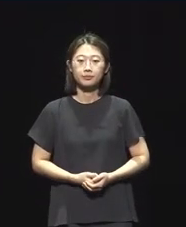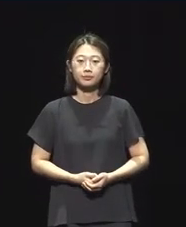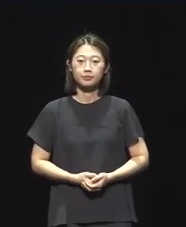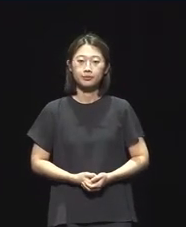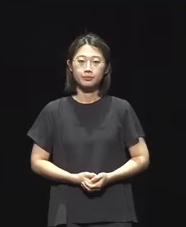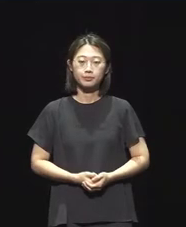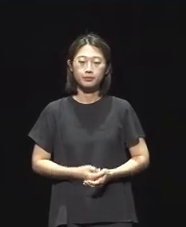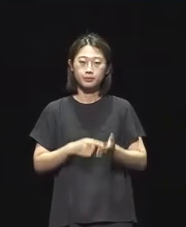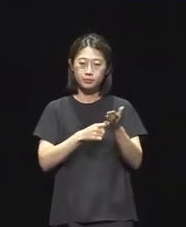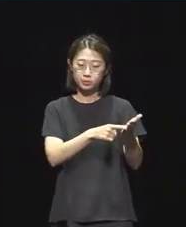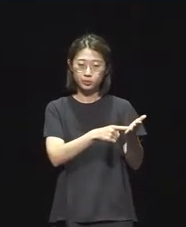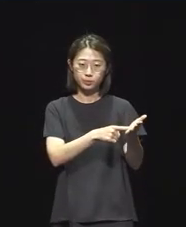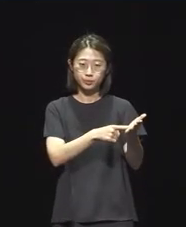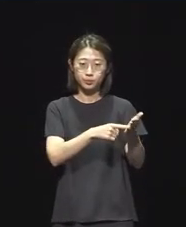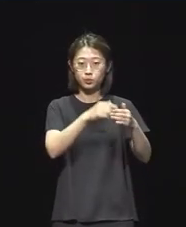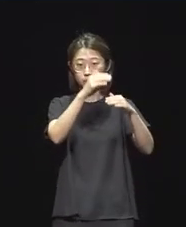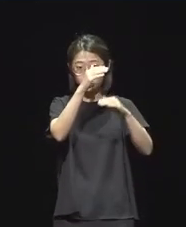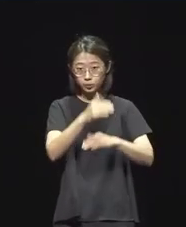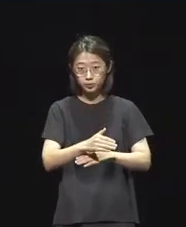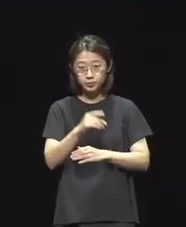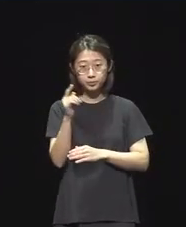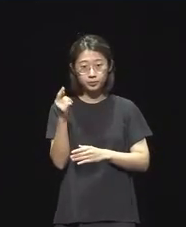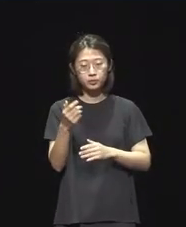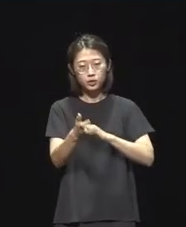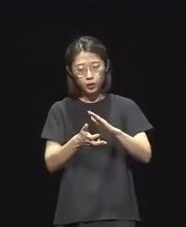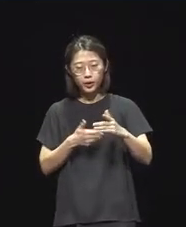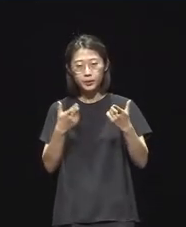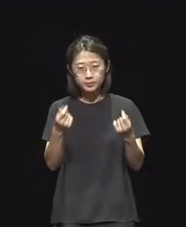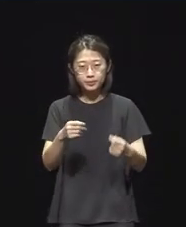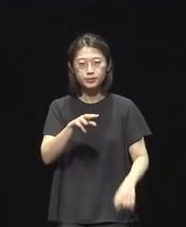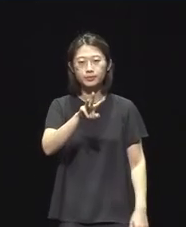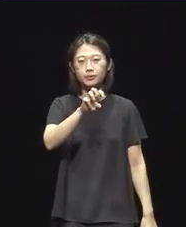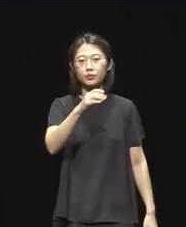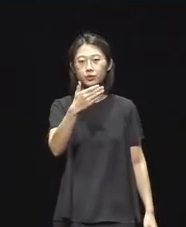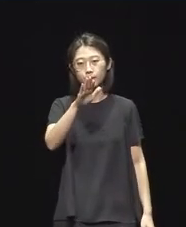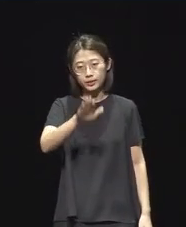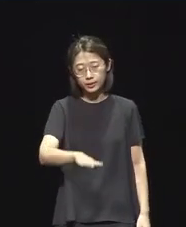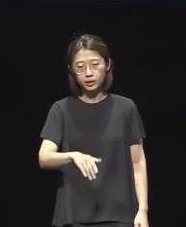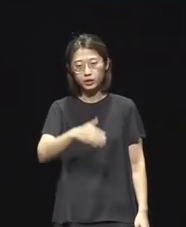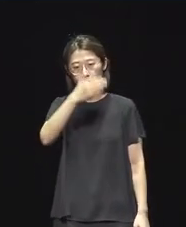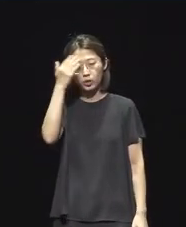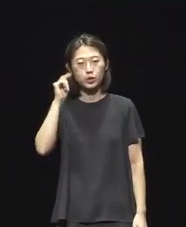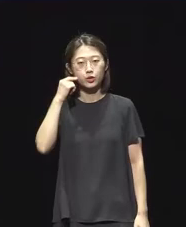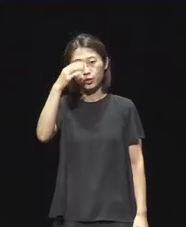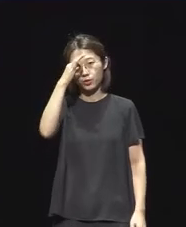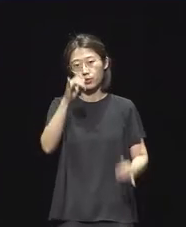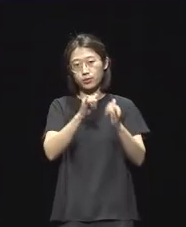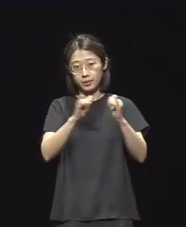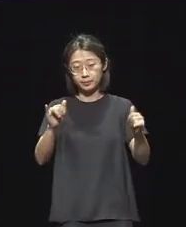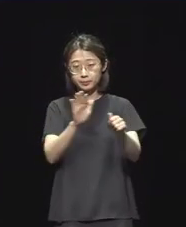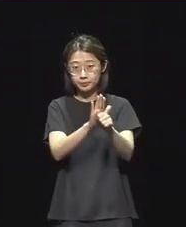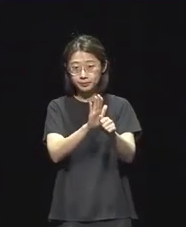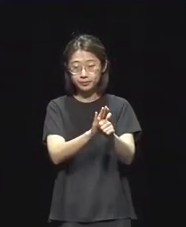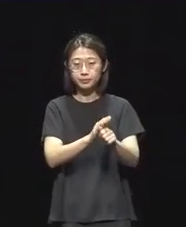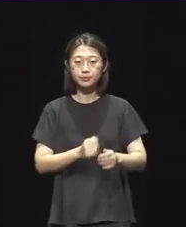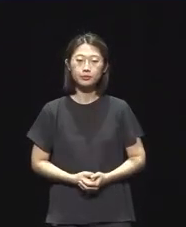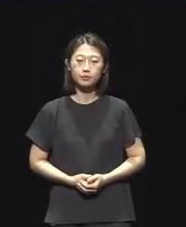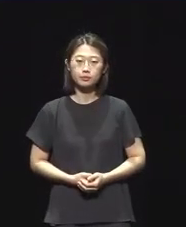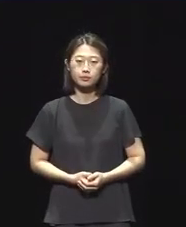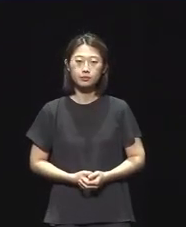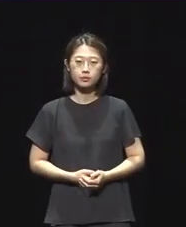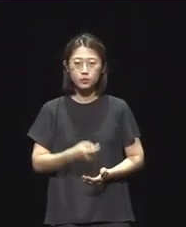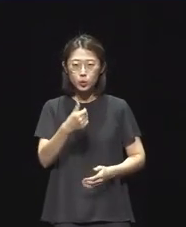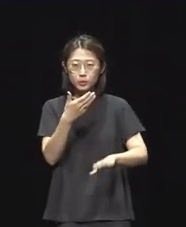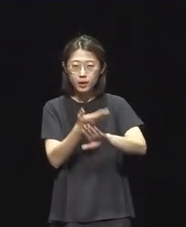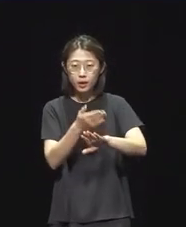지원신청 자격은 앞에서 첫 지원과 마찬가지로 만 39세 이하 청년예술가 개인이고요. 첫 지원과 다른 점은